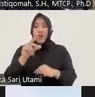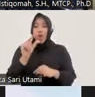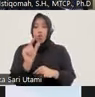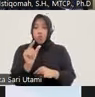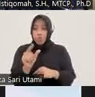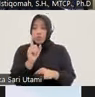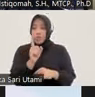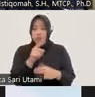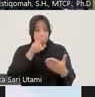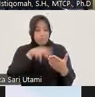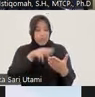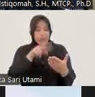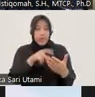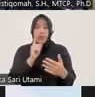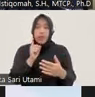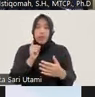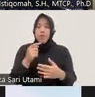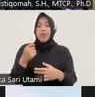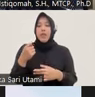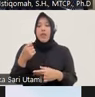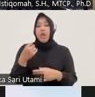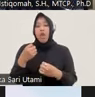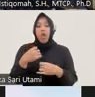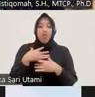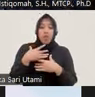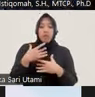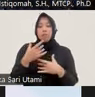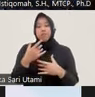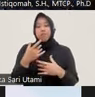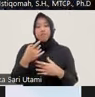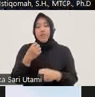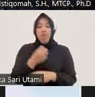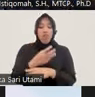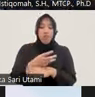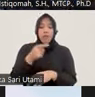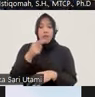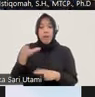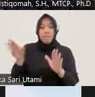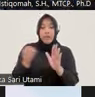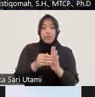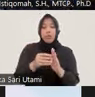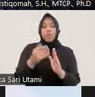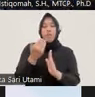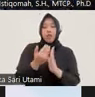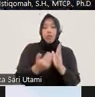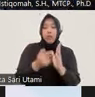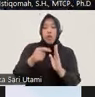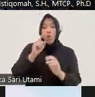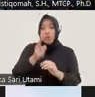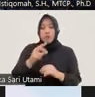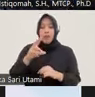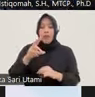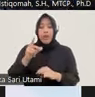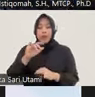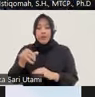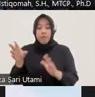implikasi dan juga akibat hukum dari RPP itu sendiri maka dibahas di POGJA tersebut bahwa seharusnya RJ itu dibahas di RUU